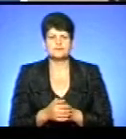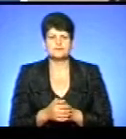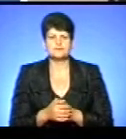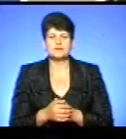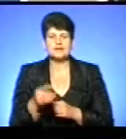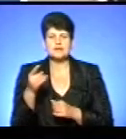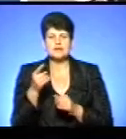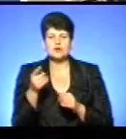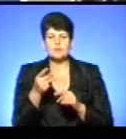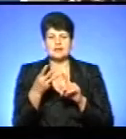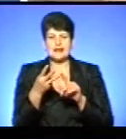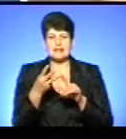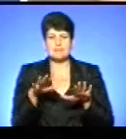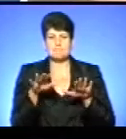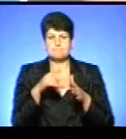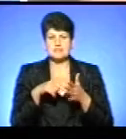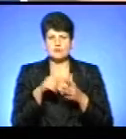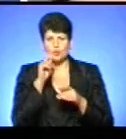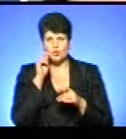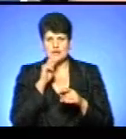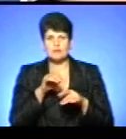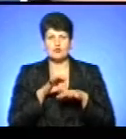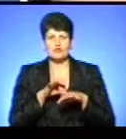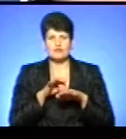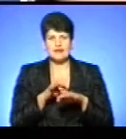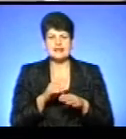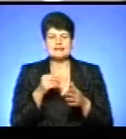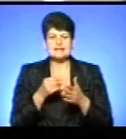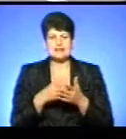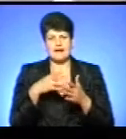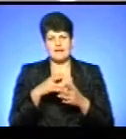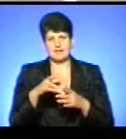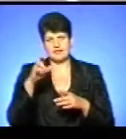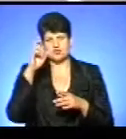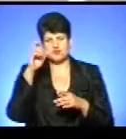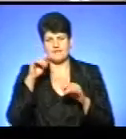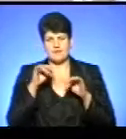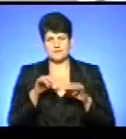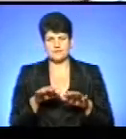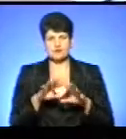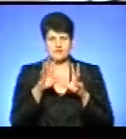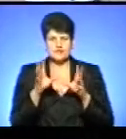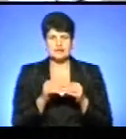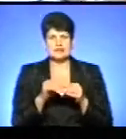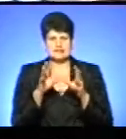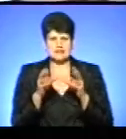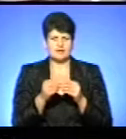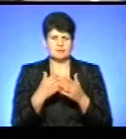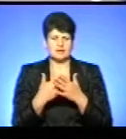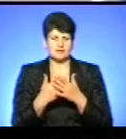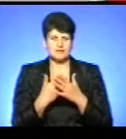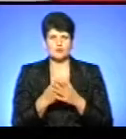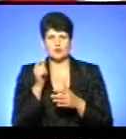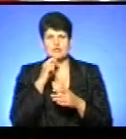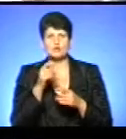Тернопіль – третє місто в Україні, де провели просвітницьку акцію «Ціна держави». Якщо взяти середньостатистичну українця, який офіційно